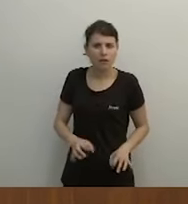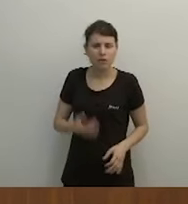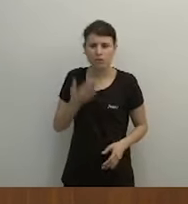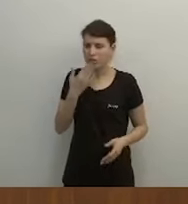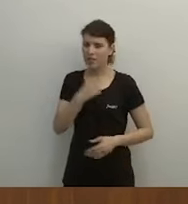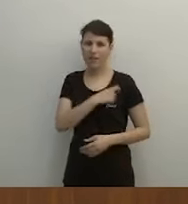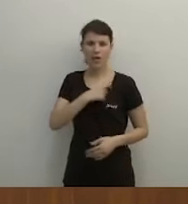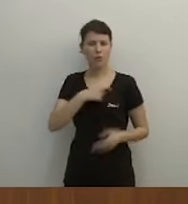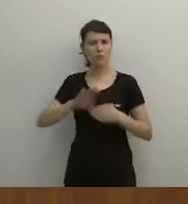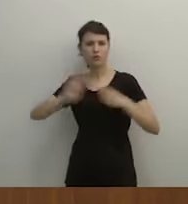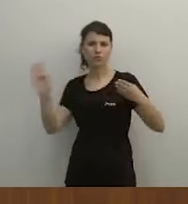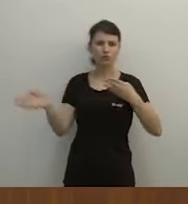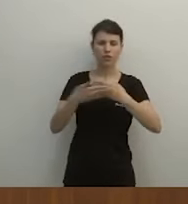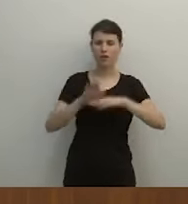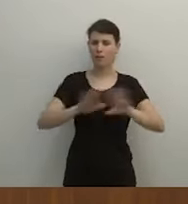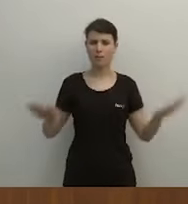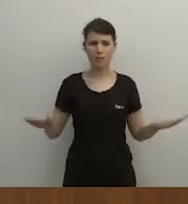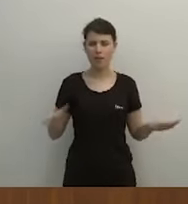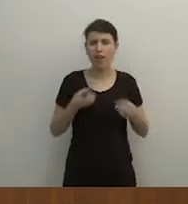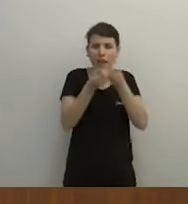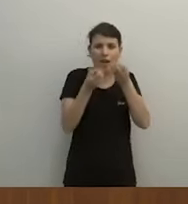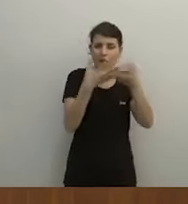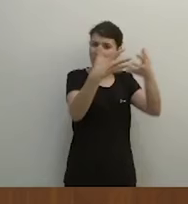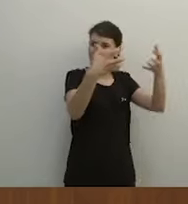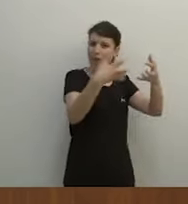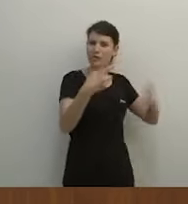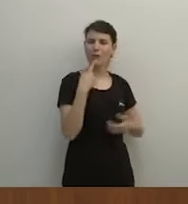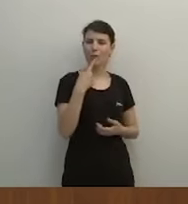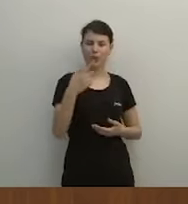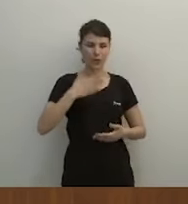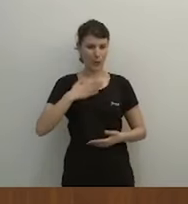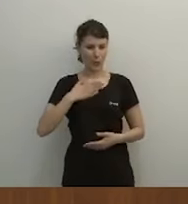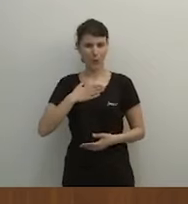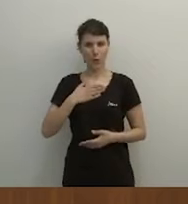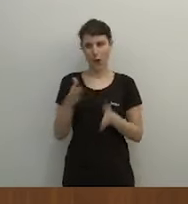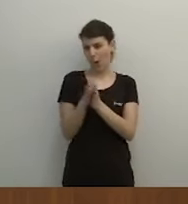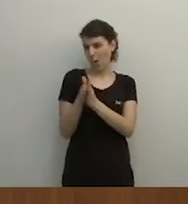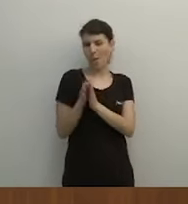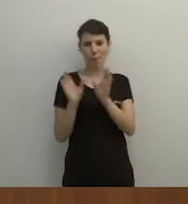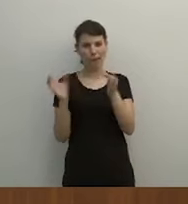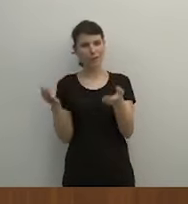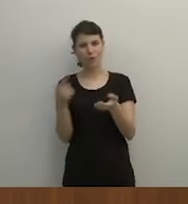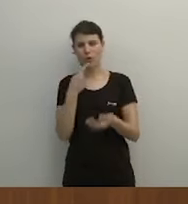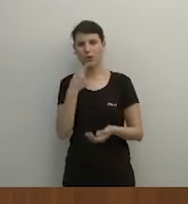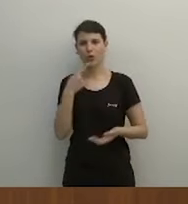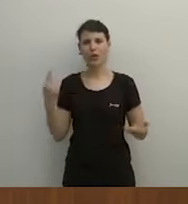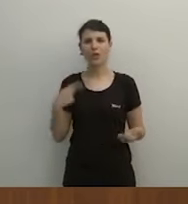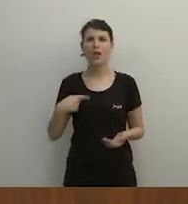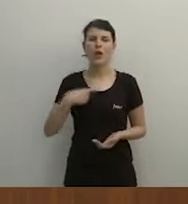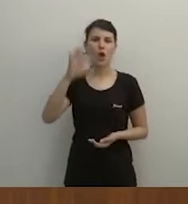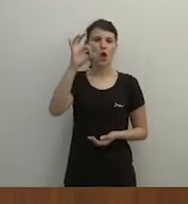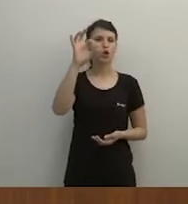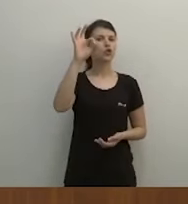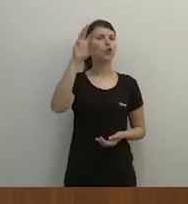comissió. Què diu aquest informe? Doncs diu de la moa persona dels companys de l'oposició antidemocràticos, soplón,